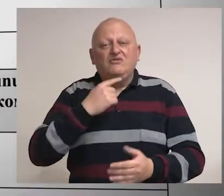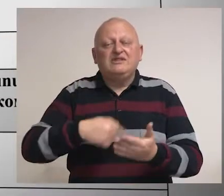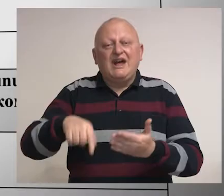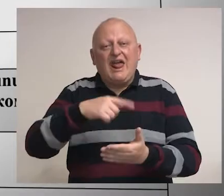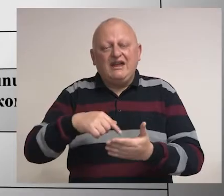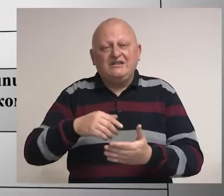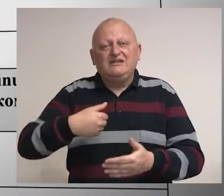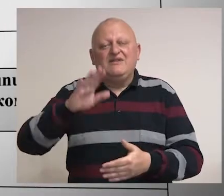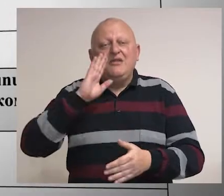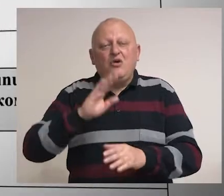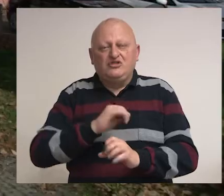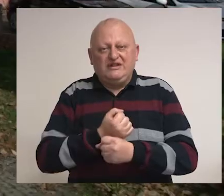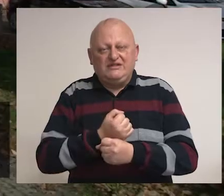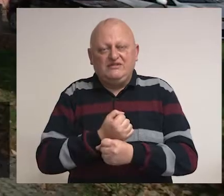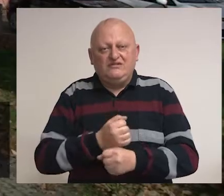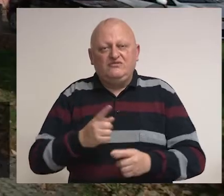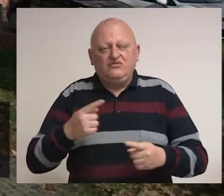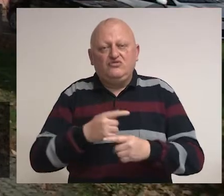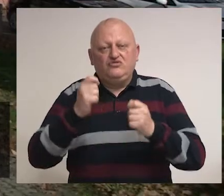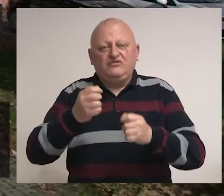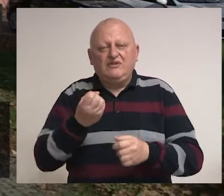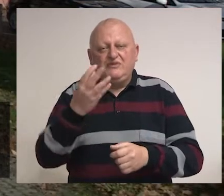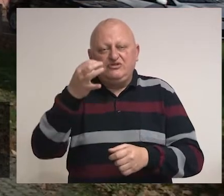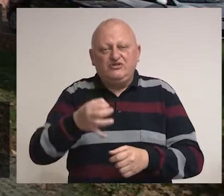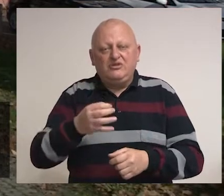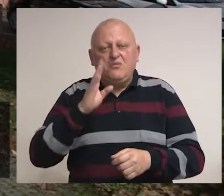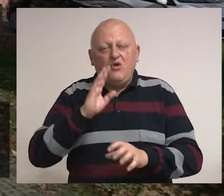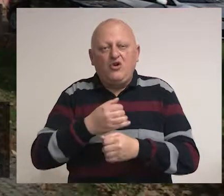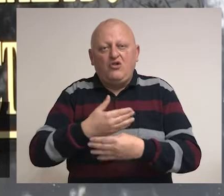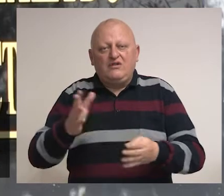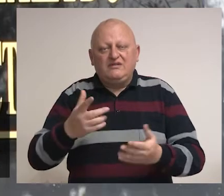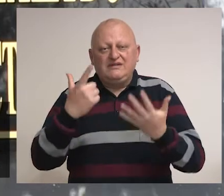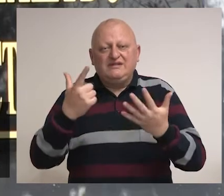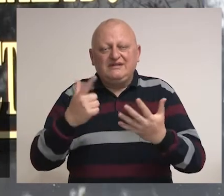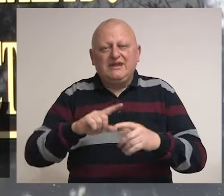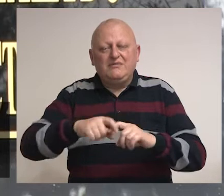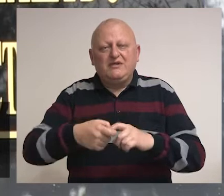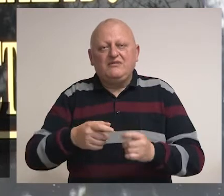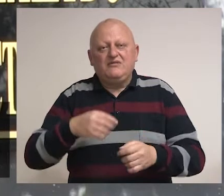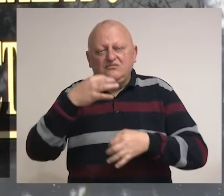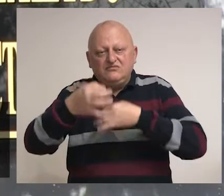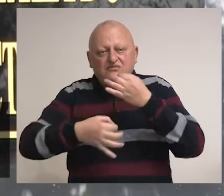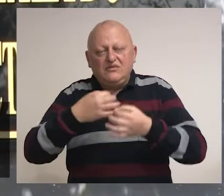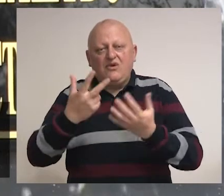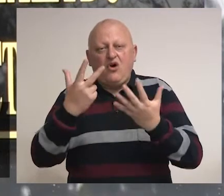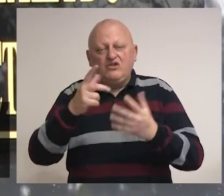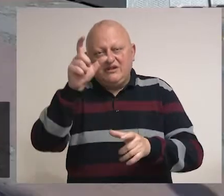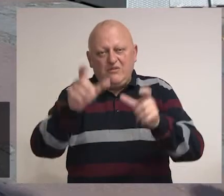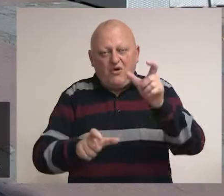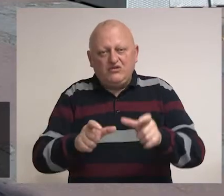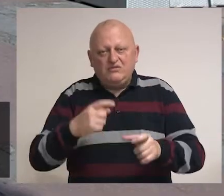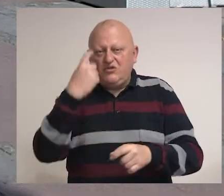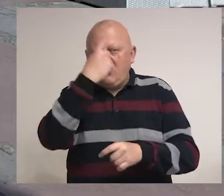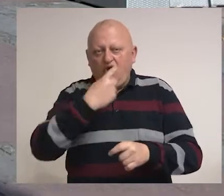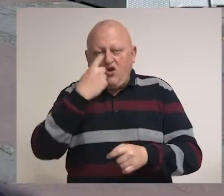glasaju van BiH. Tužilaštvo Brčko distrikta BiH je otvorilo sedam predmeta i pod istragom je osam osoba